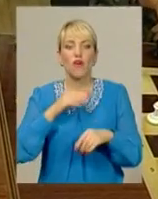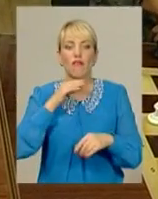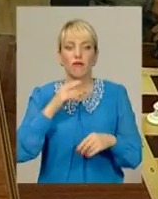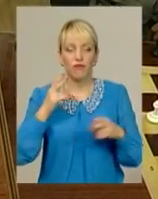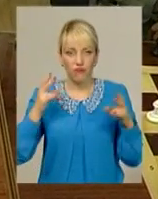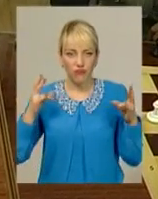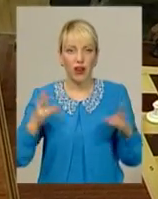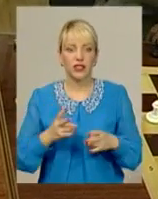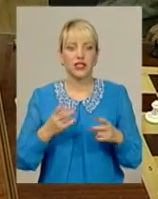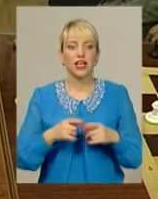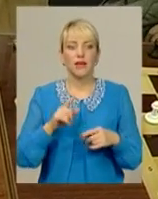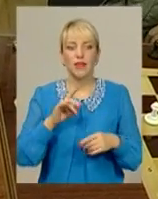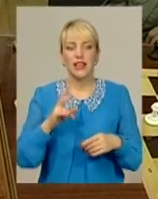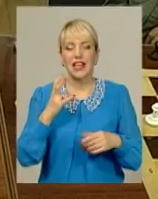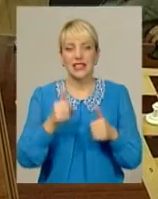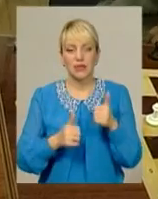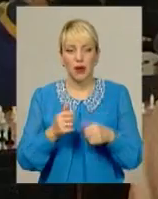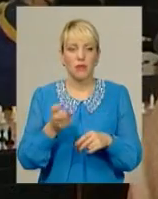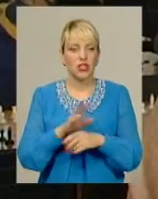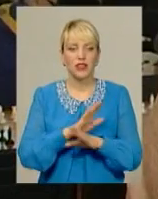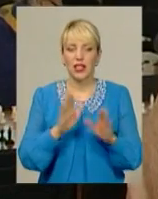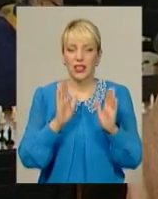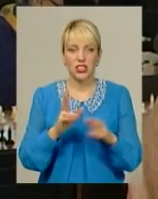ці змагання гравці прийшли не лише за одною перемогою.